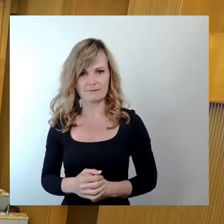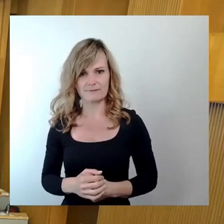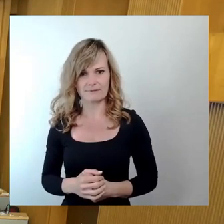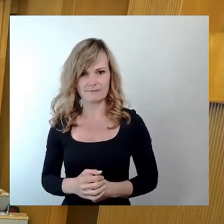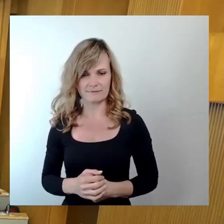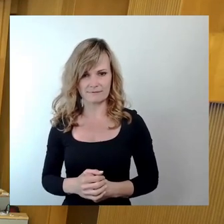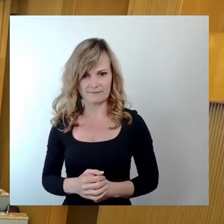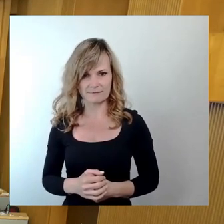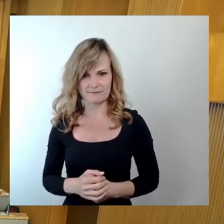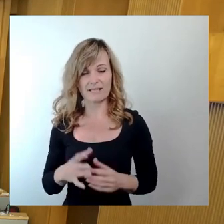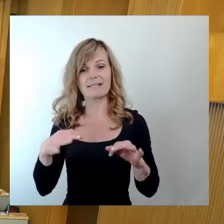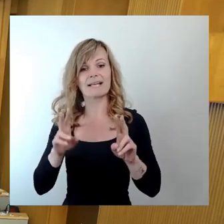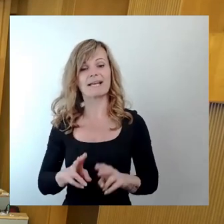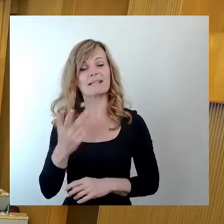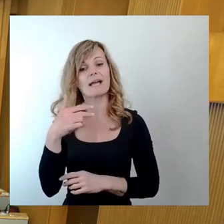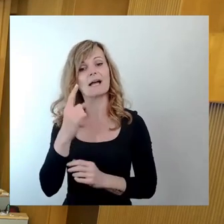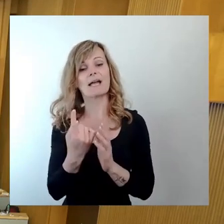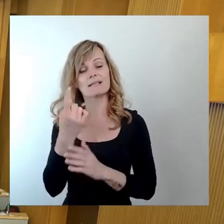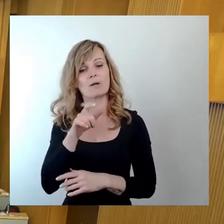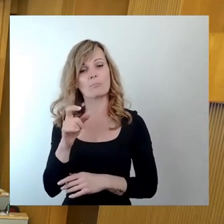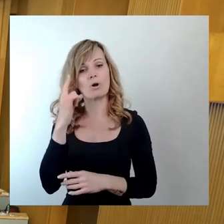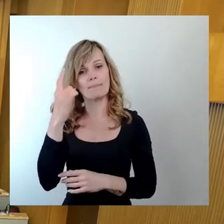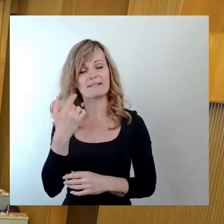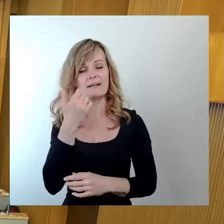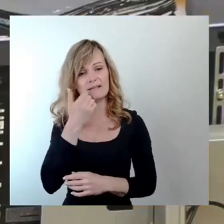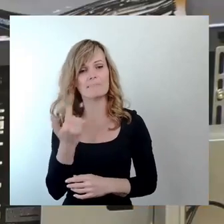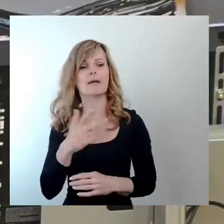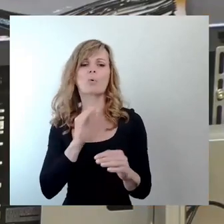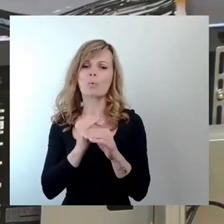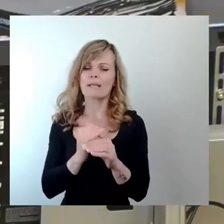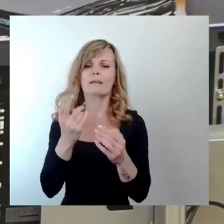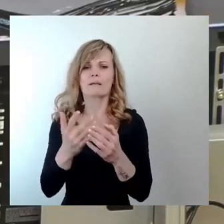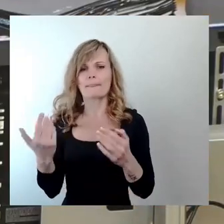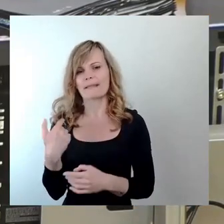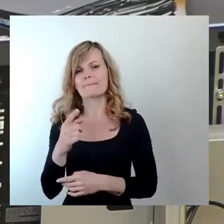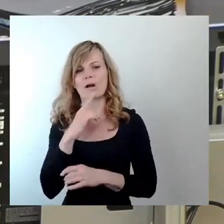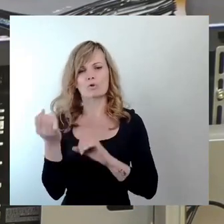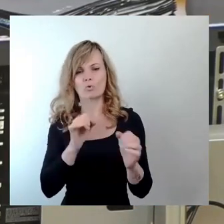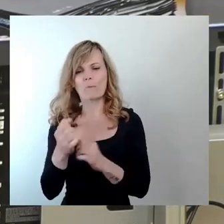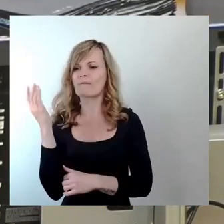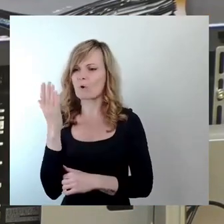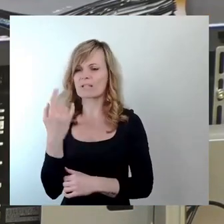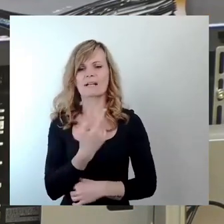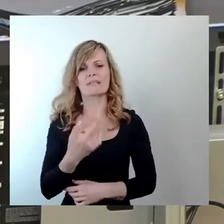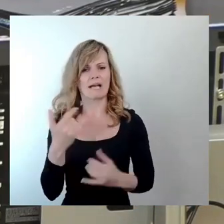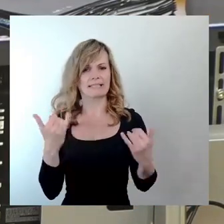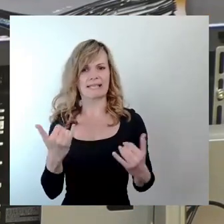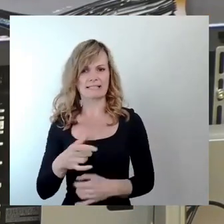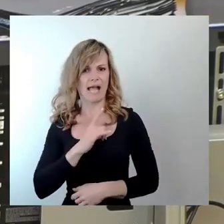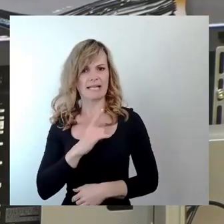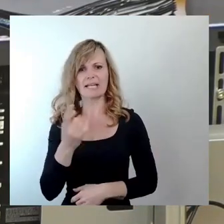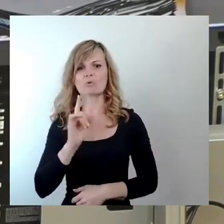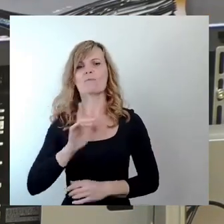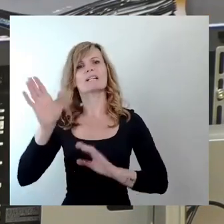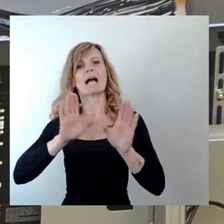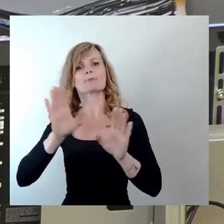Sehr geehrter Herr Erster Oberbürgermeister, liebe Kolleginnen und Kollegen, nach dem Vortrag von Frau Sturm müssten wir jetzt eigentlich sofort abstimmen. So